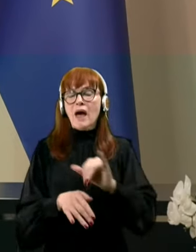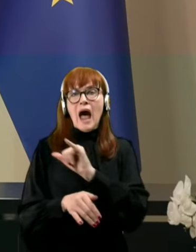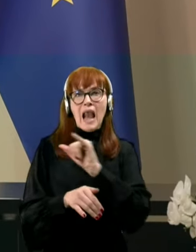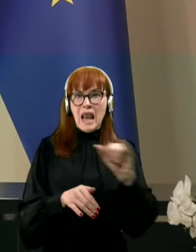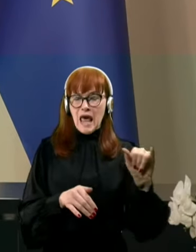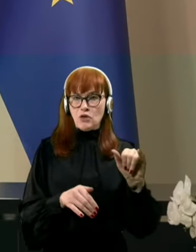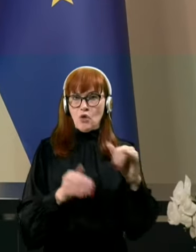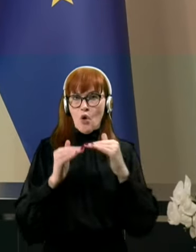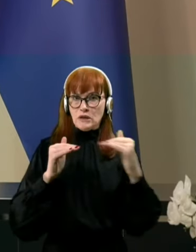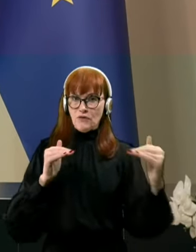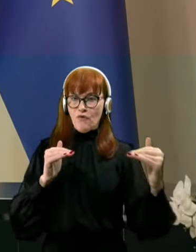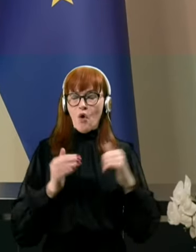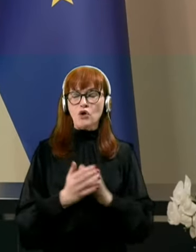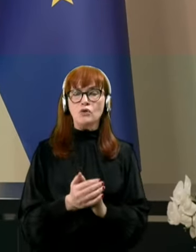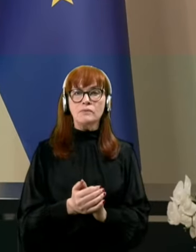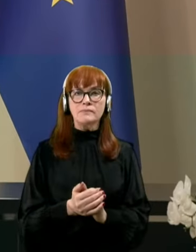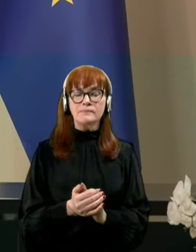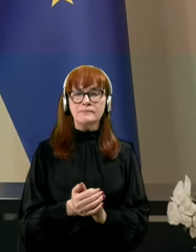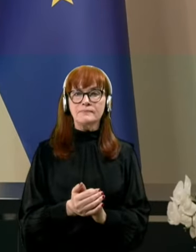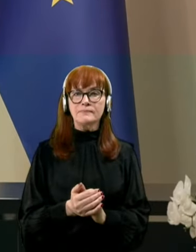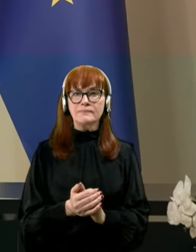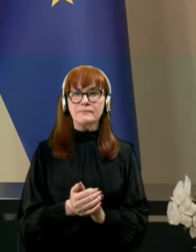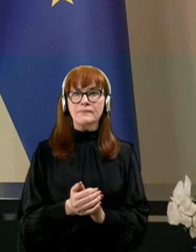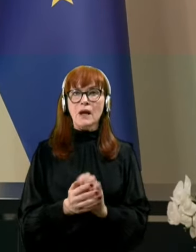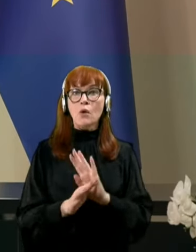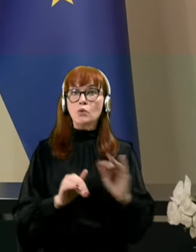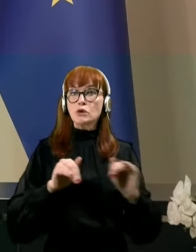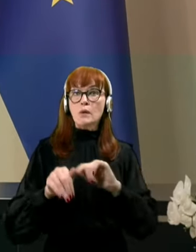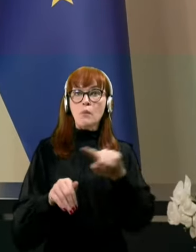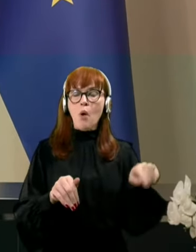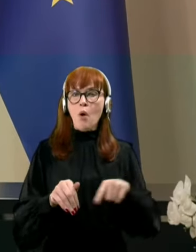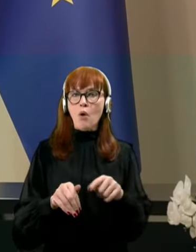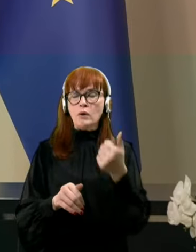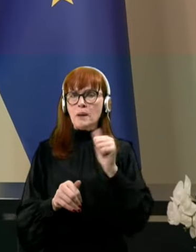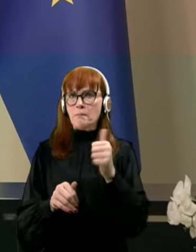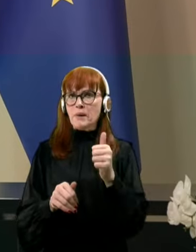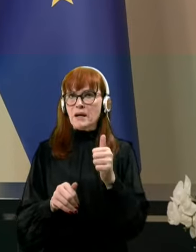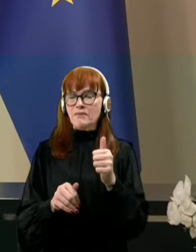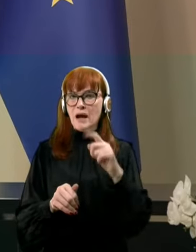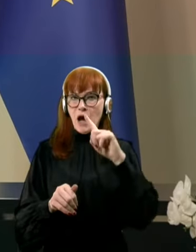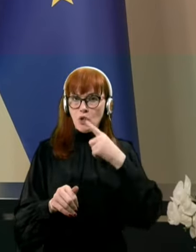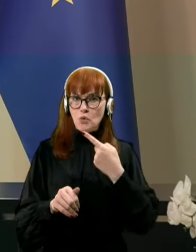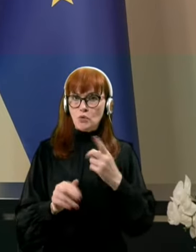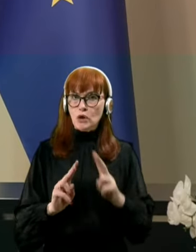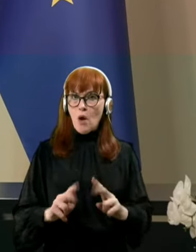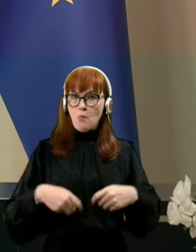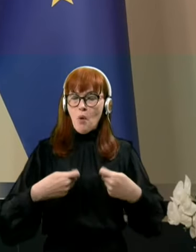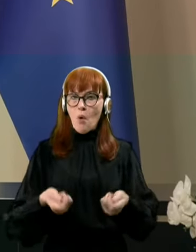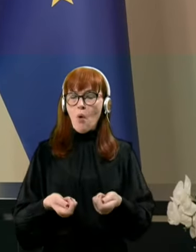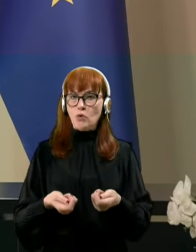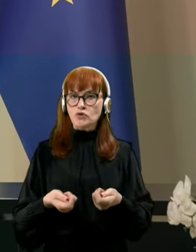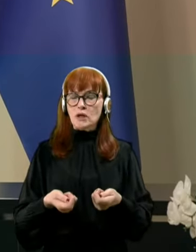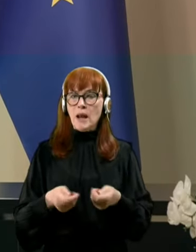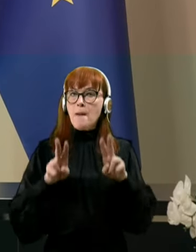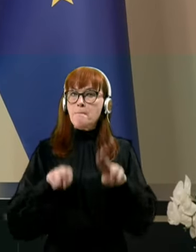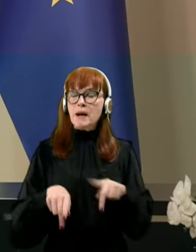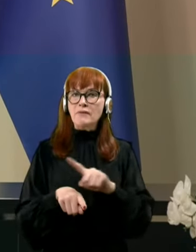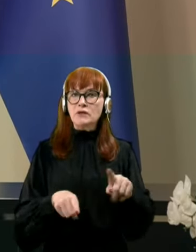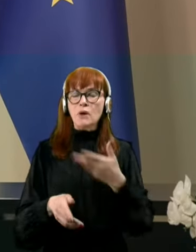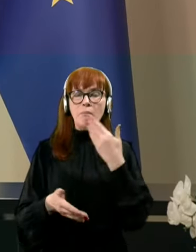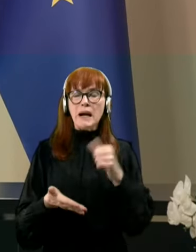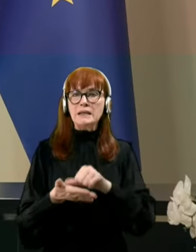nivoju. Vsem upokojencem je bilo od prvega šestega omogočena pravica do